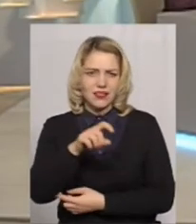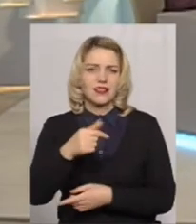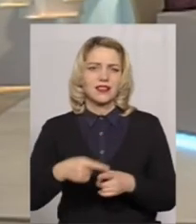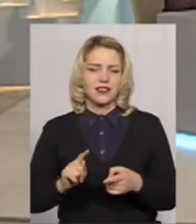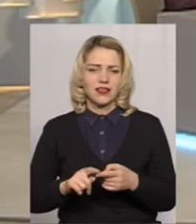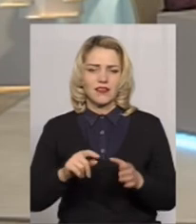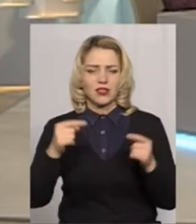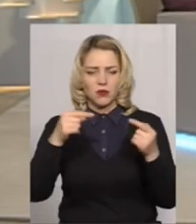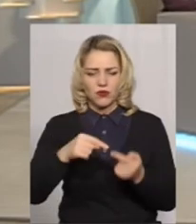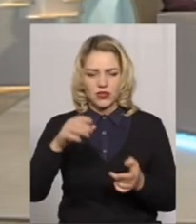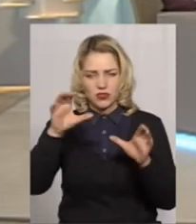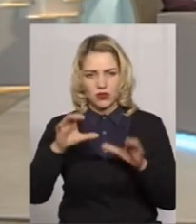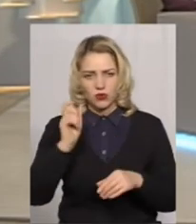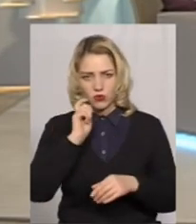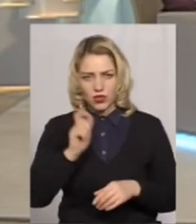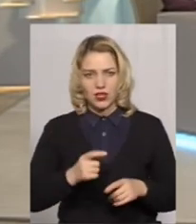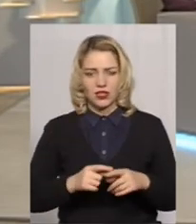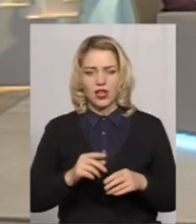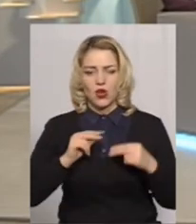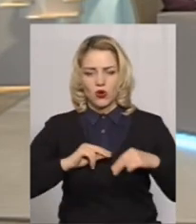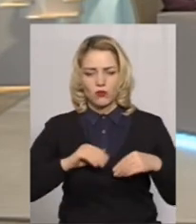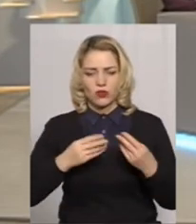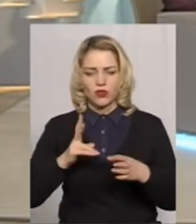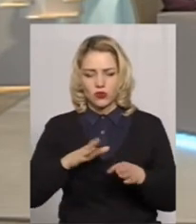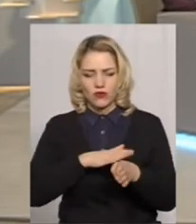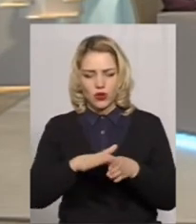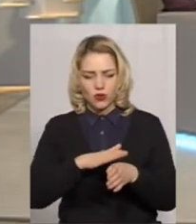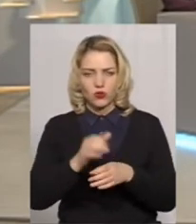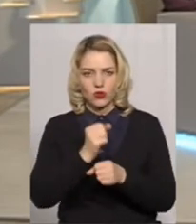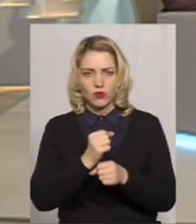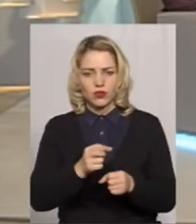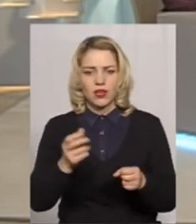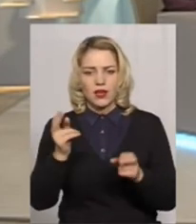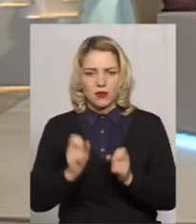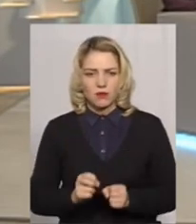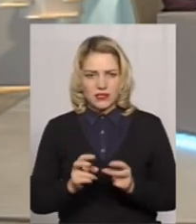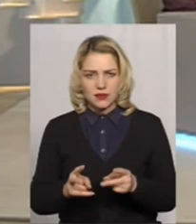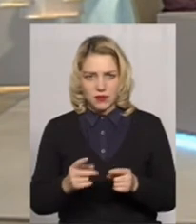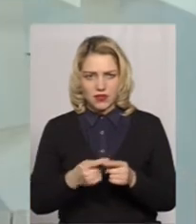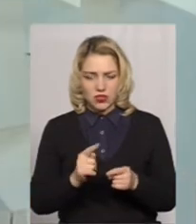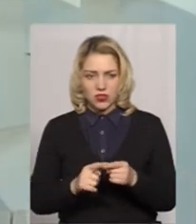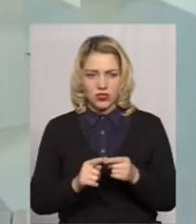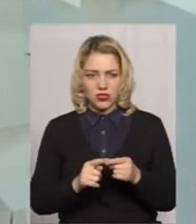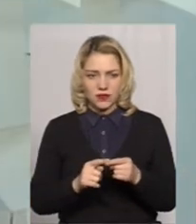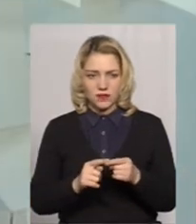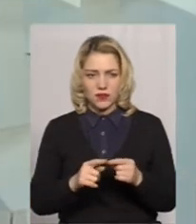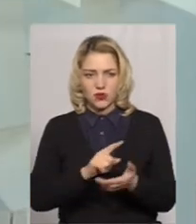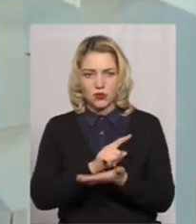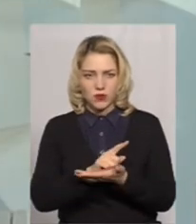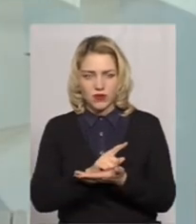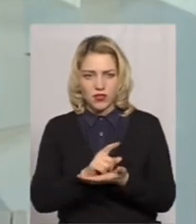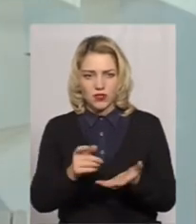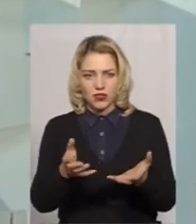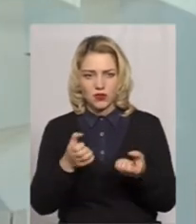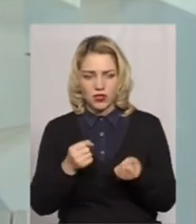21 закону України про охорону праці, роботодавець, який виконує роботи підвищеної небезпеки або експлуатує обладнання підвищеної небезпеки, зобов